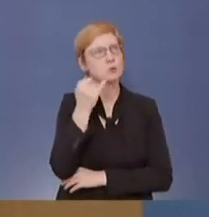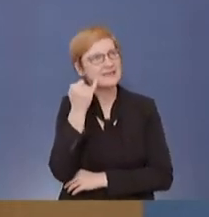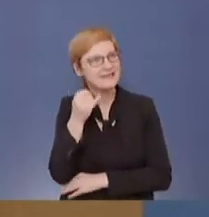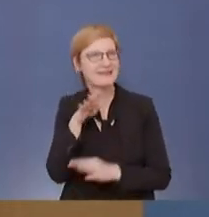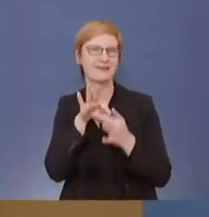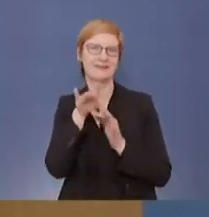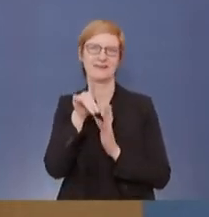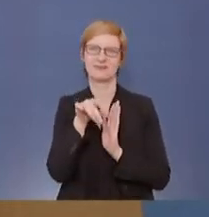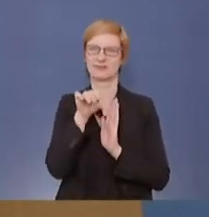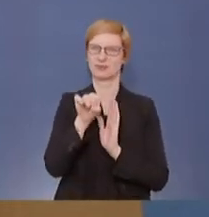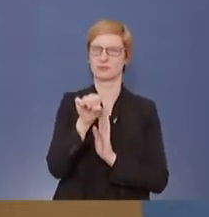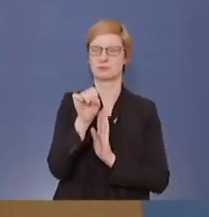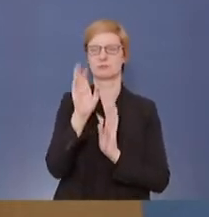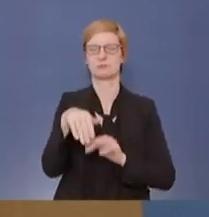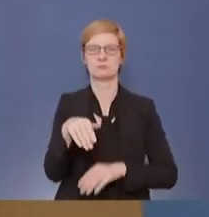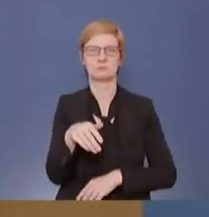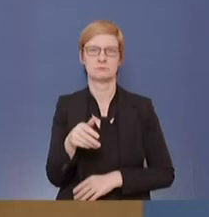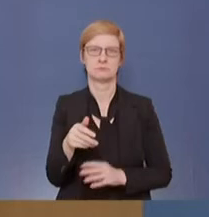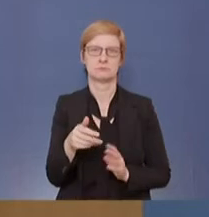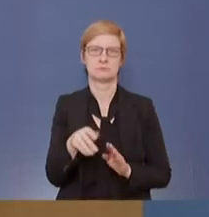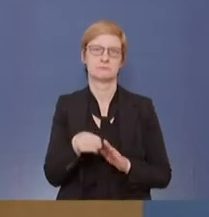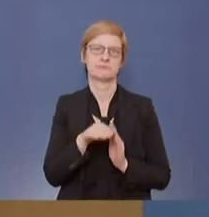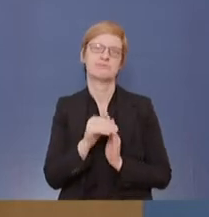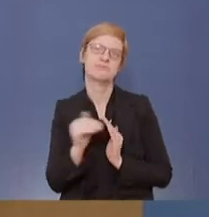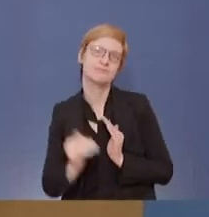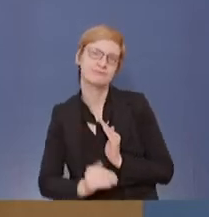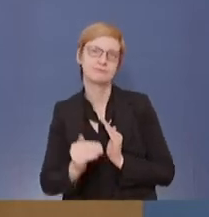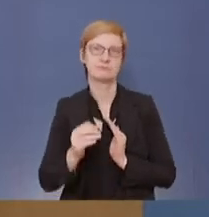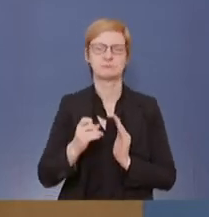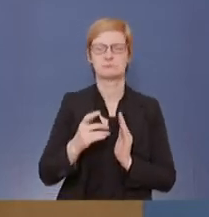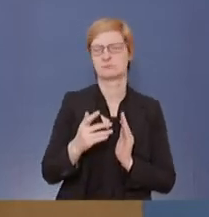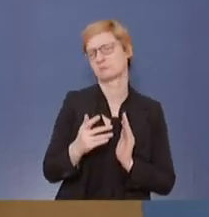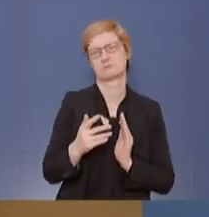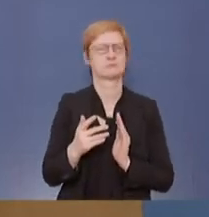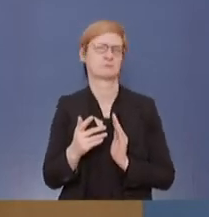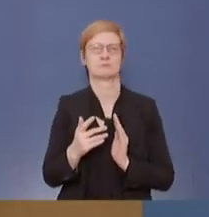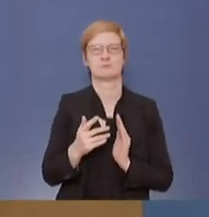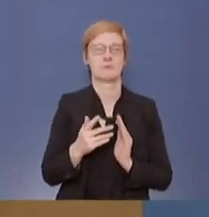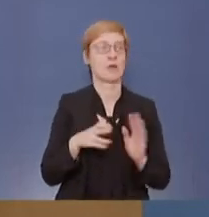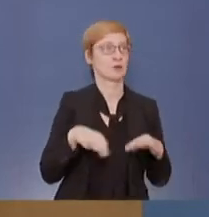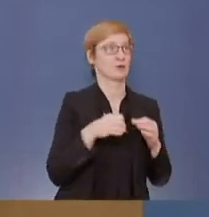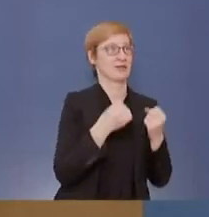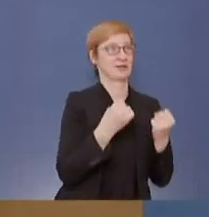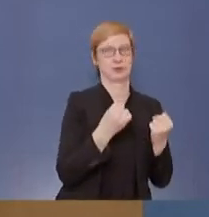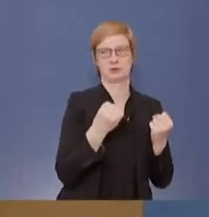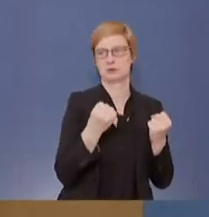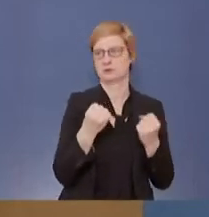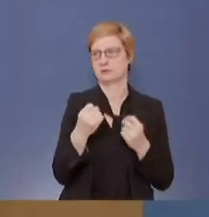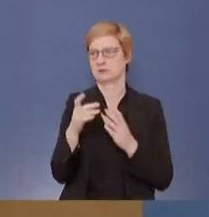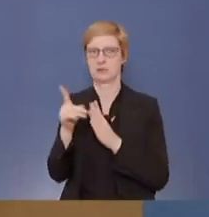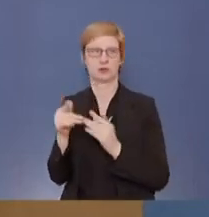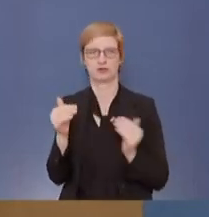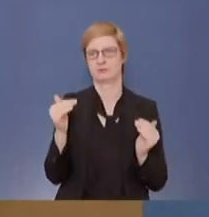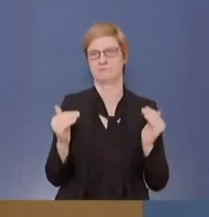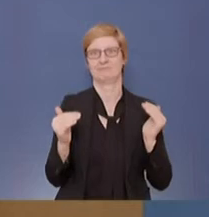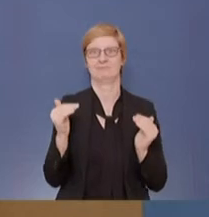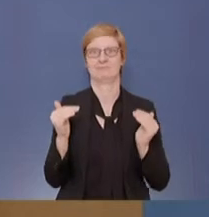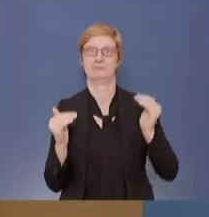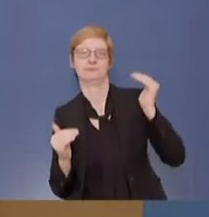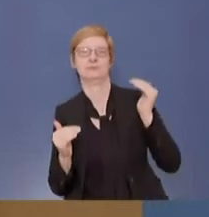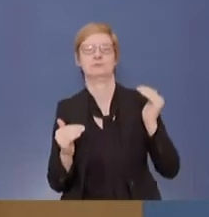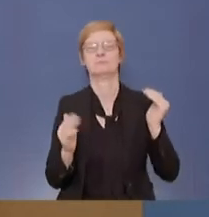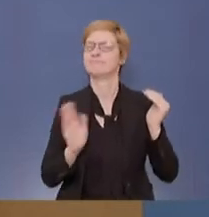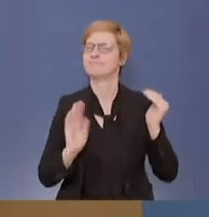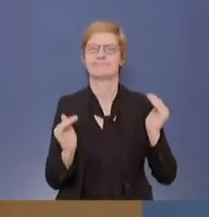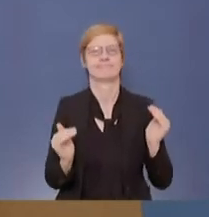eine, also dass Datenschutz gegen Gesundheitsschutz gegeneinander ausgespielt wird. Sie